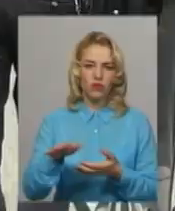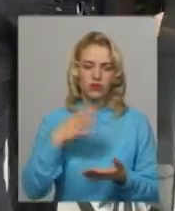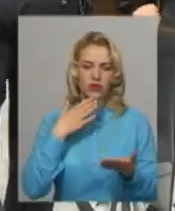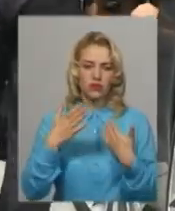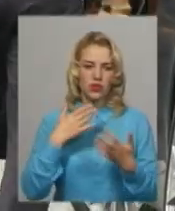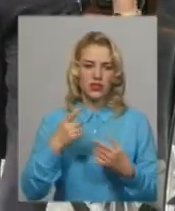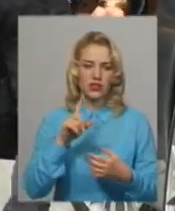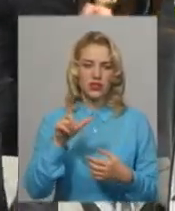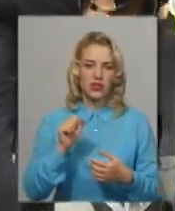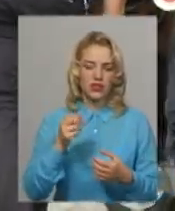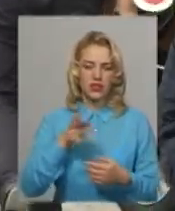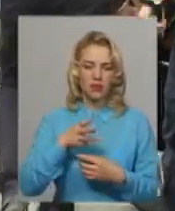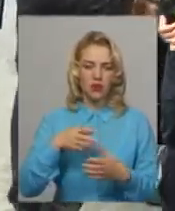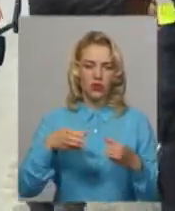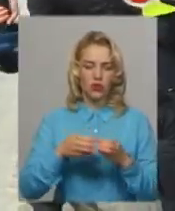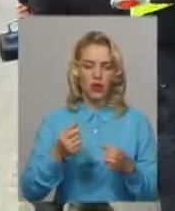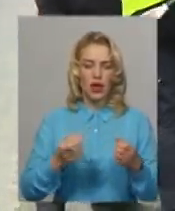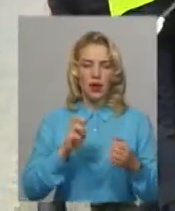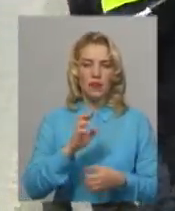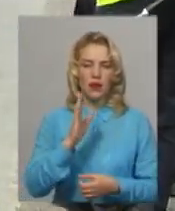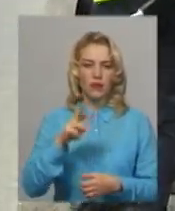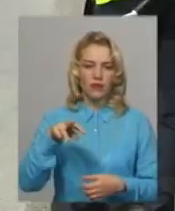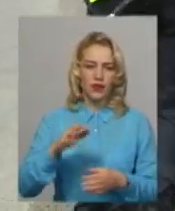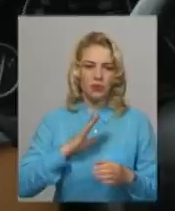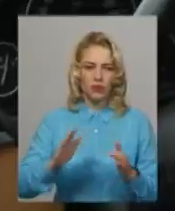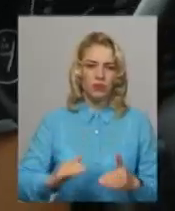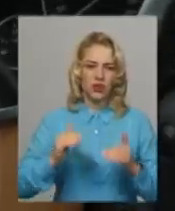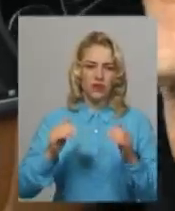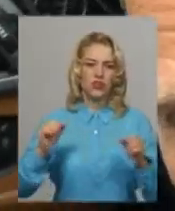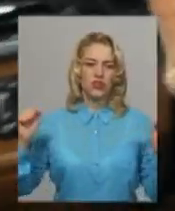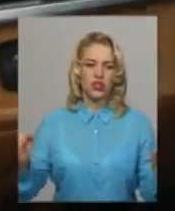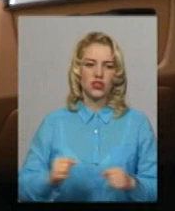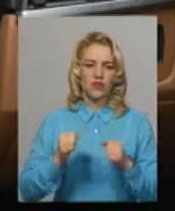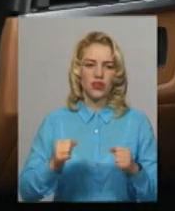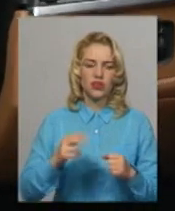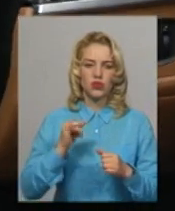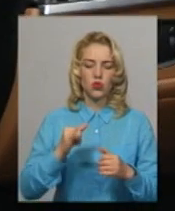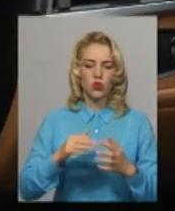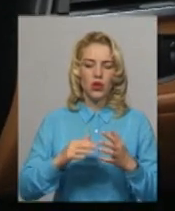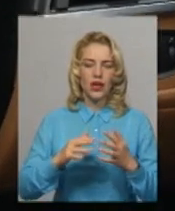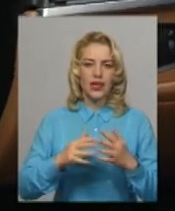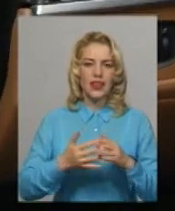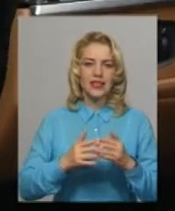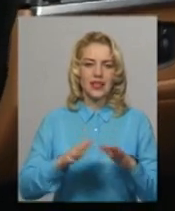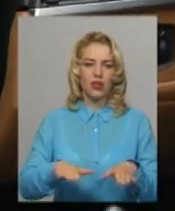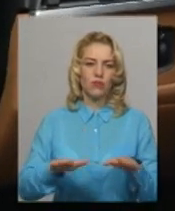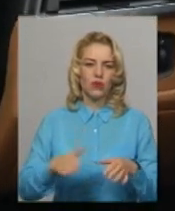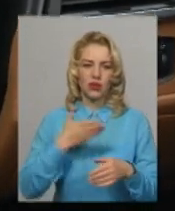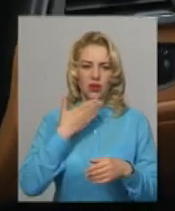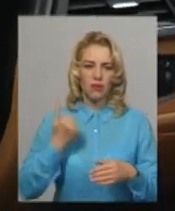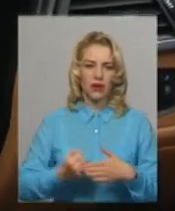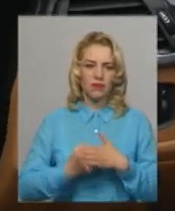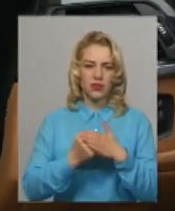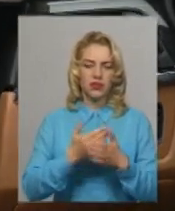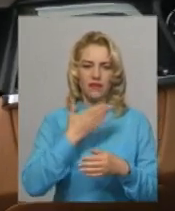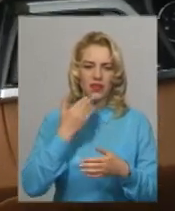Водій М-БМВ перевищив швидкість руху у населеному пункті. В мене нема підстав, не довірять